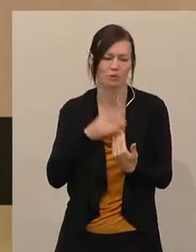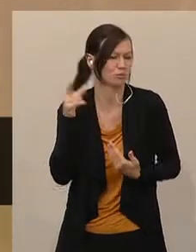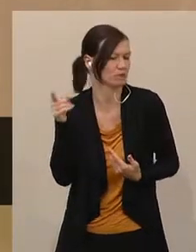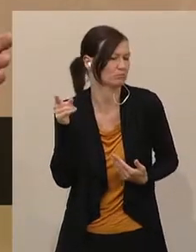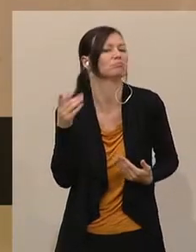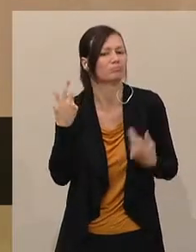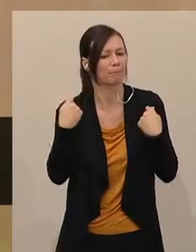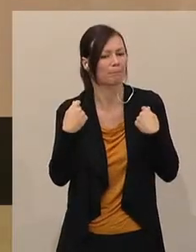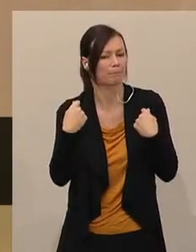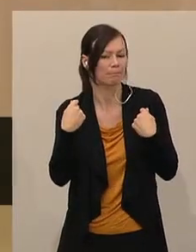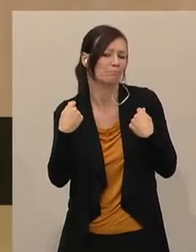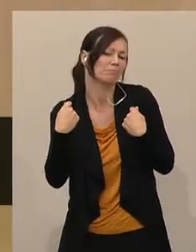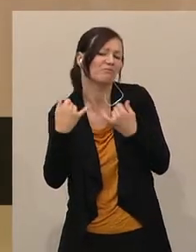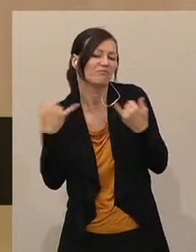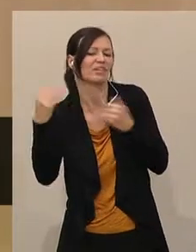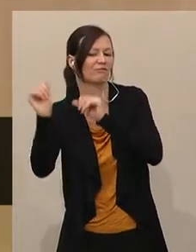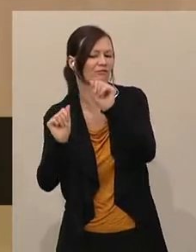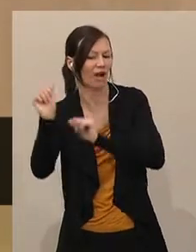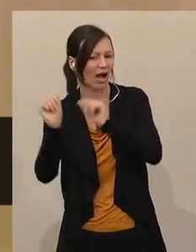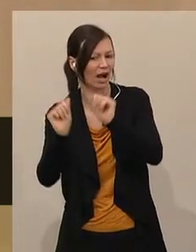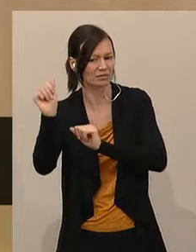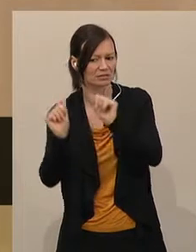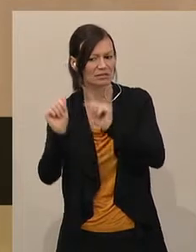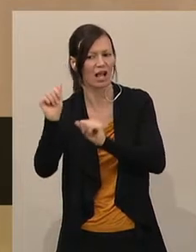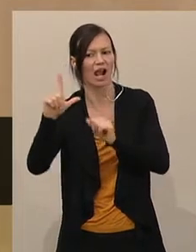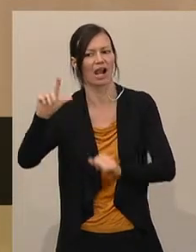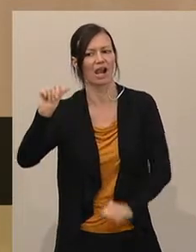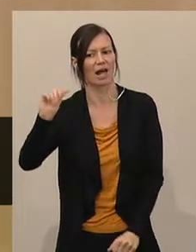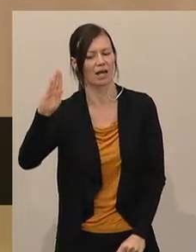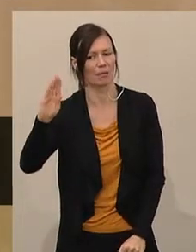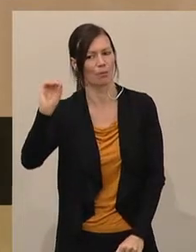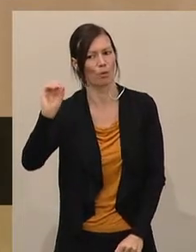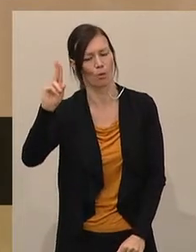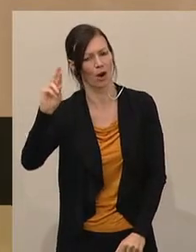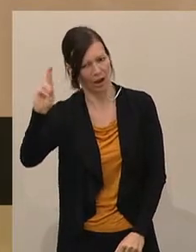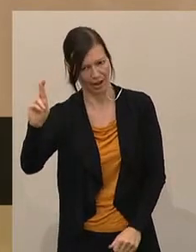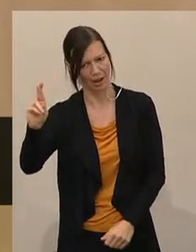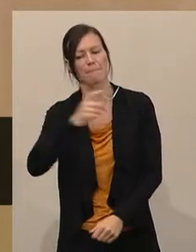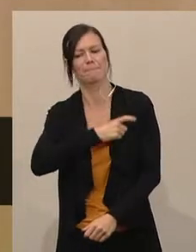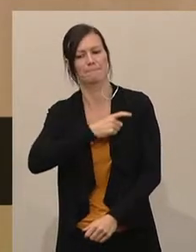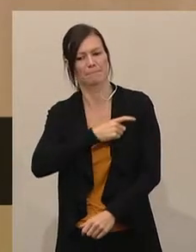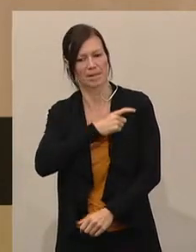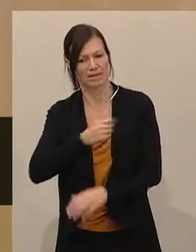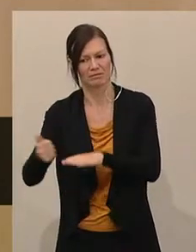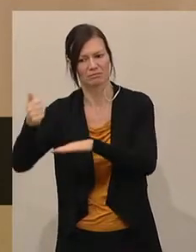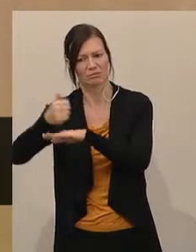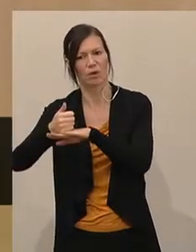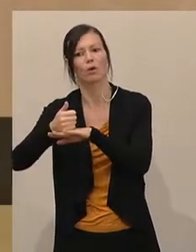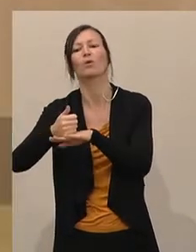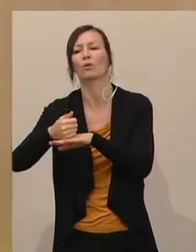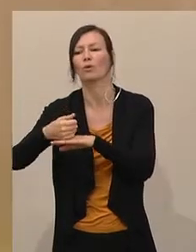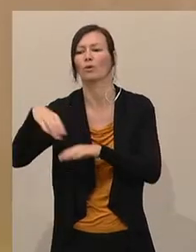Tätigkeiten oder Handlungen des Labour-Parteivorsitzenden und Anschuldigungen hinsichtlich des Antisemitismus, Korbin